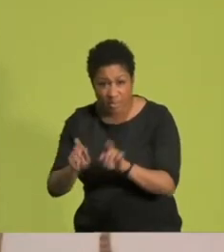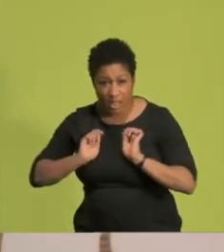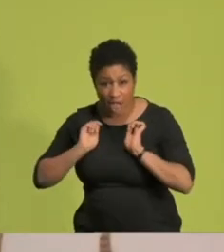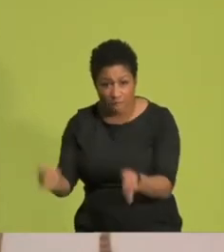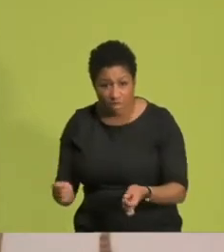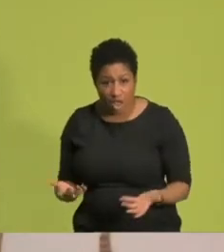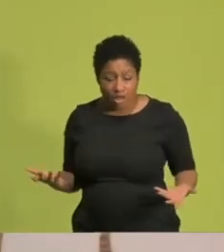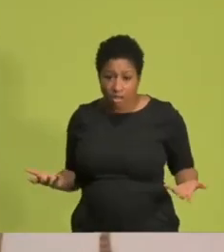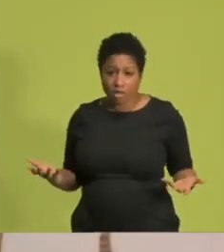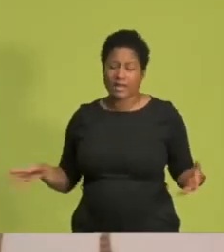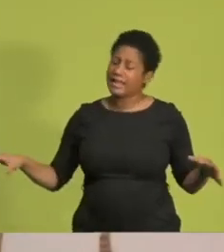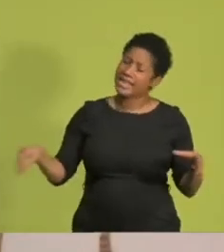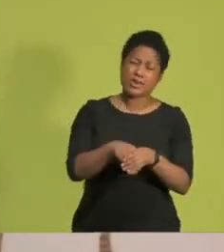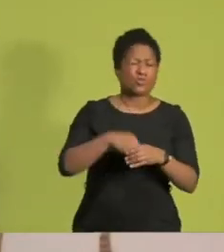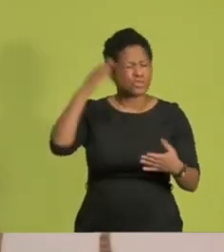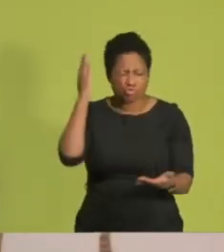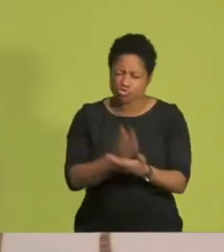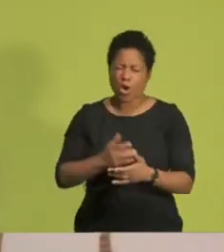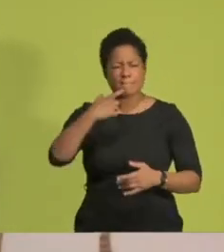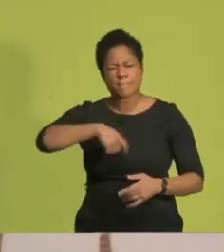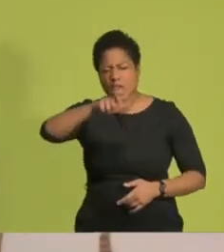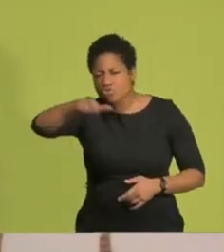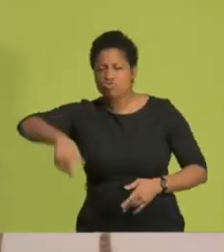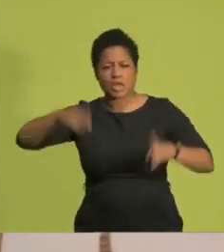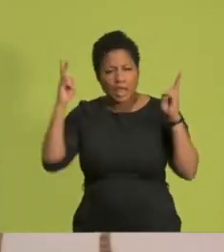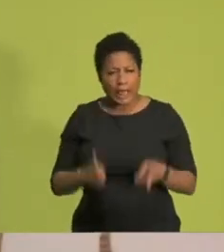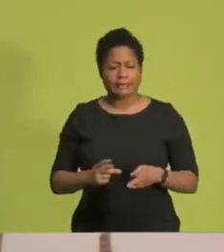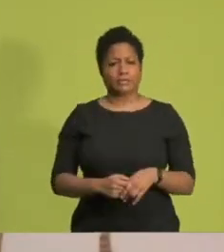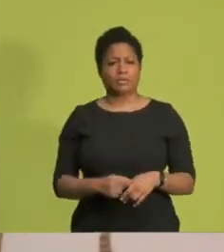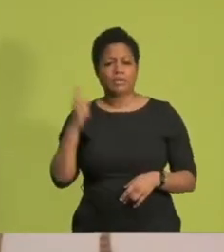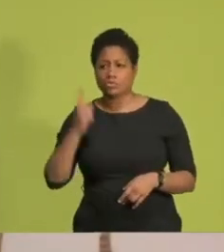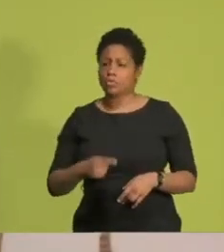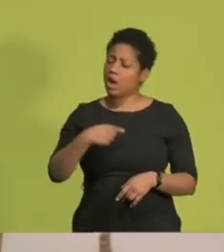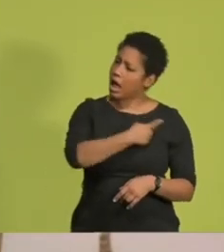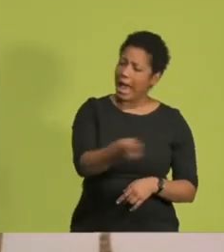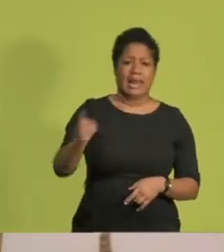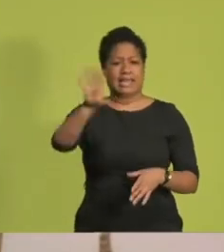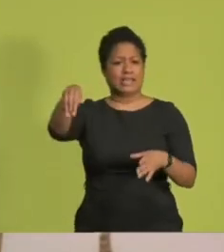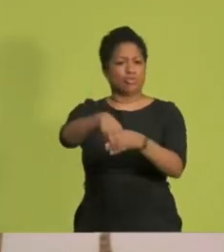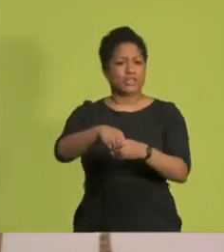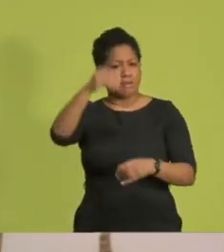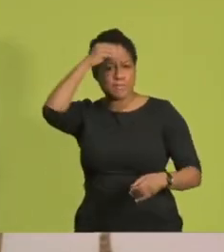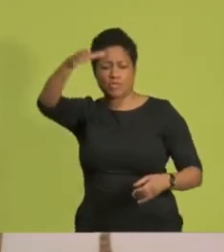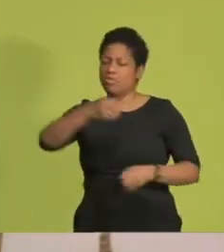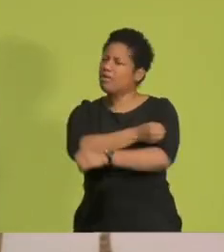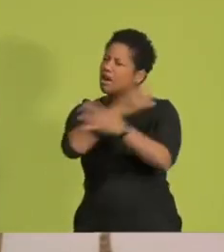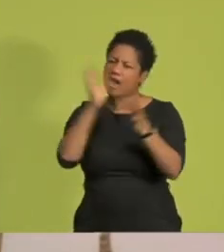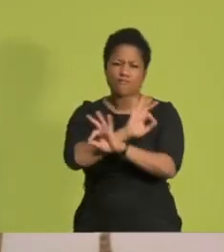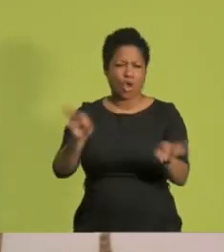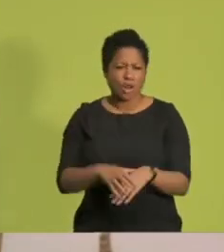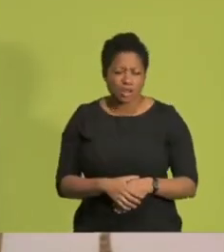Inklusion ist ein Menschenrecht. Das uneingeschränkte Recht auf inklusive Bildung ist für mich unverhandelbar. Das